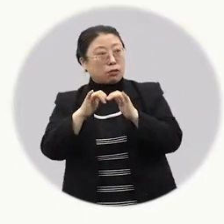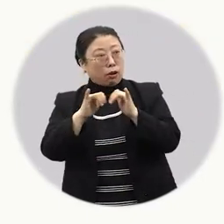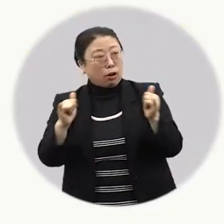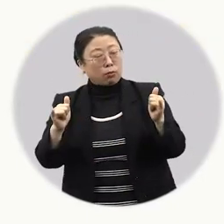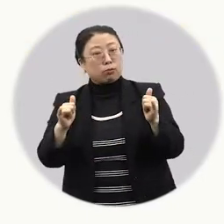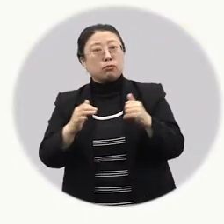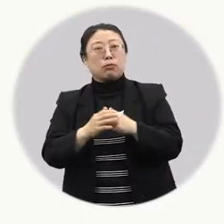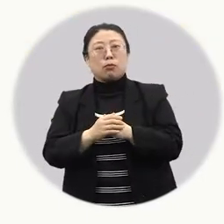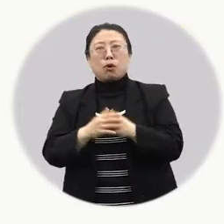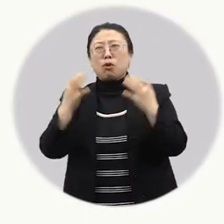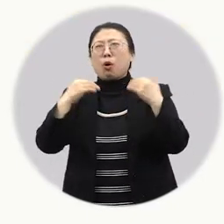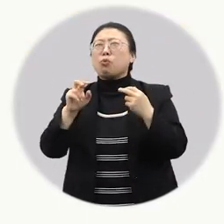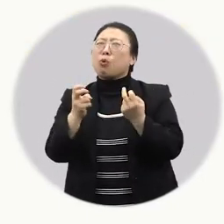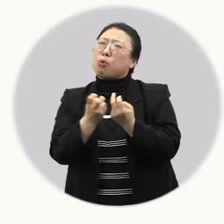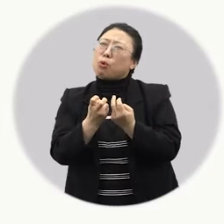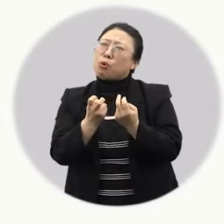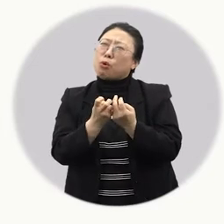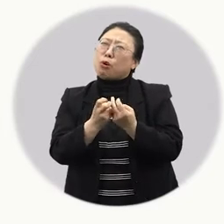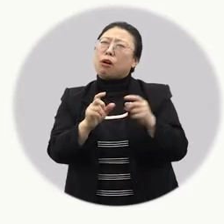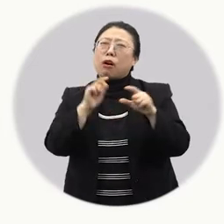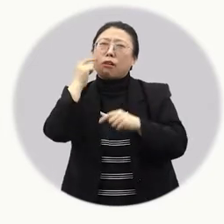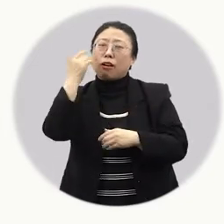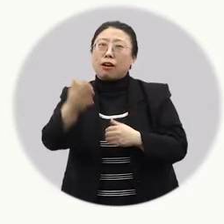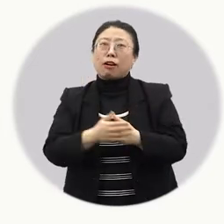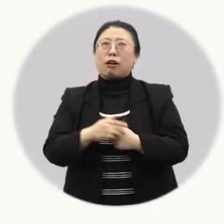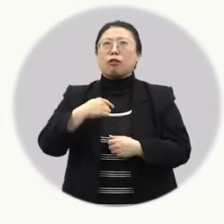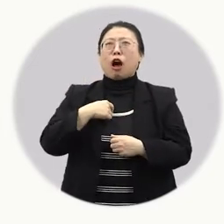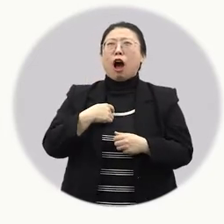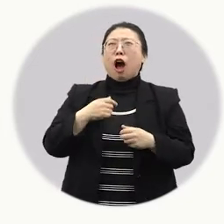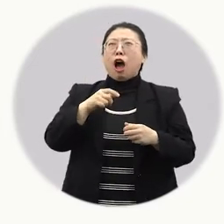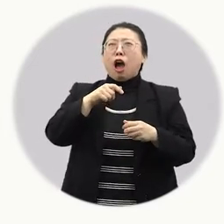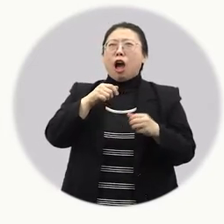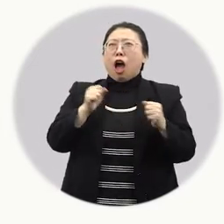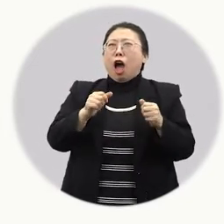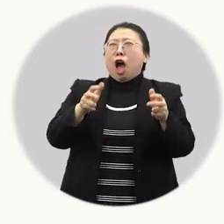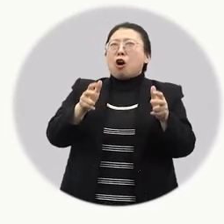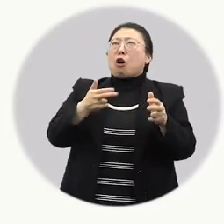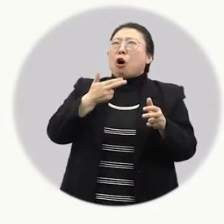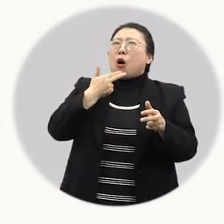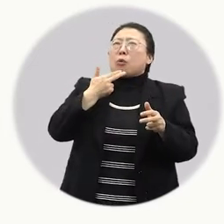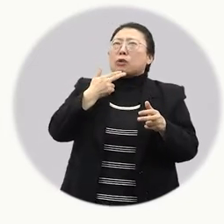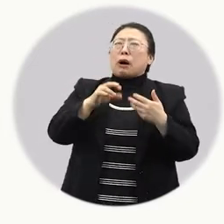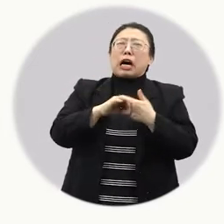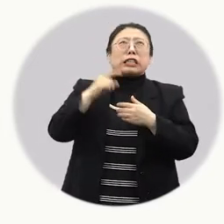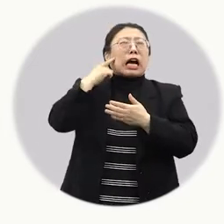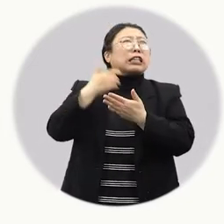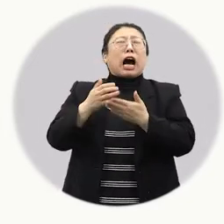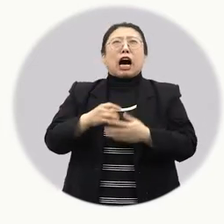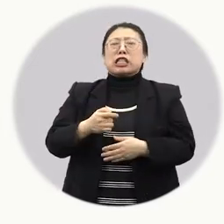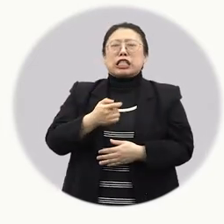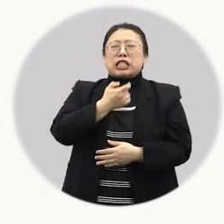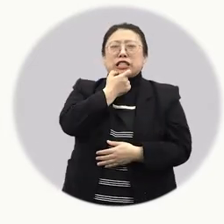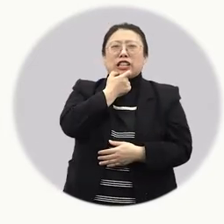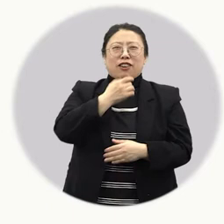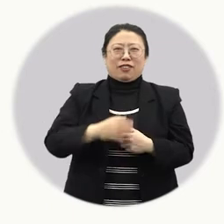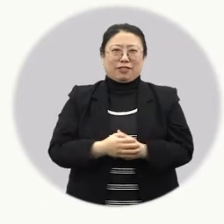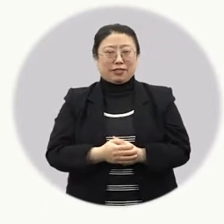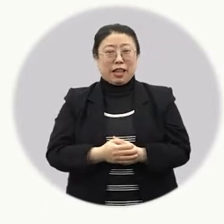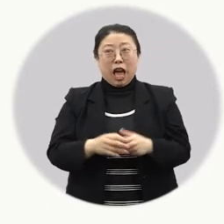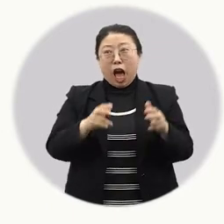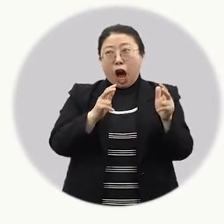사람들은 어떻게 여름을 지냈을까요? 저는 에어컨이 없는 여름은 상상도 하기 싫은데요.